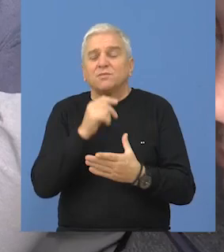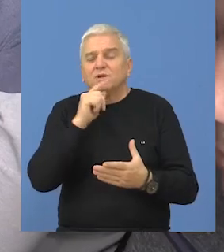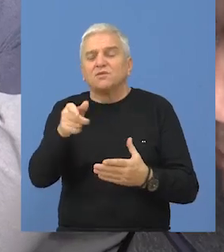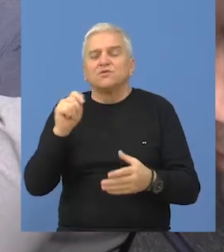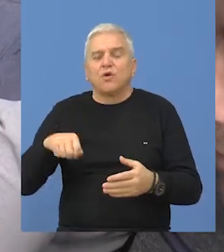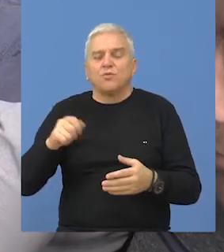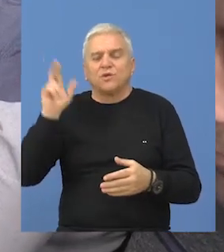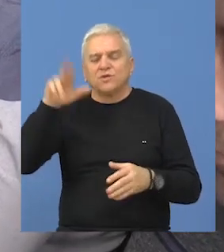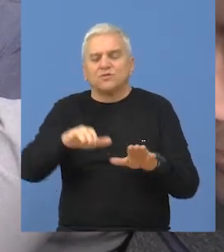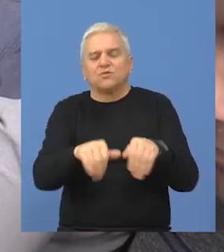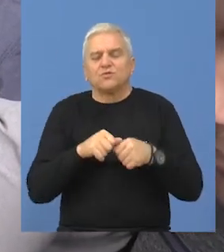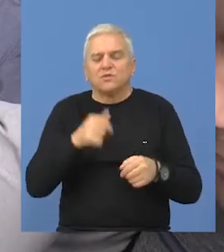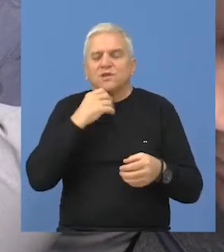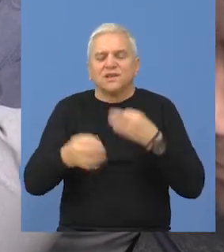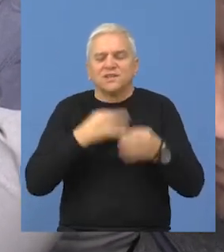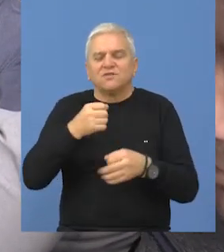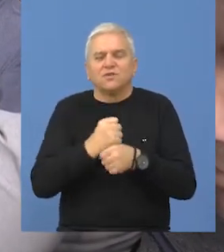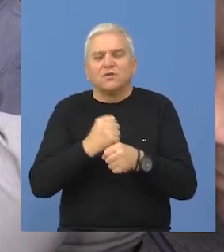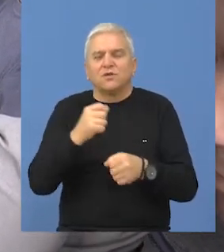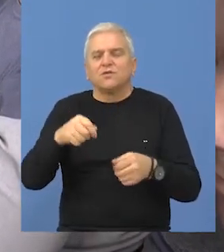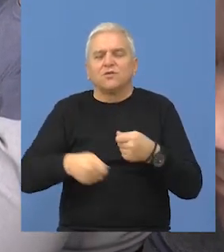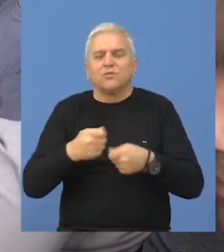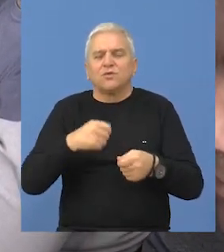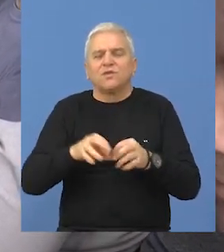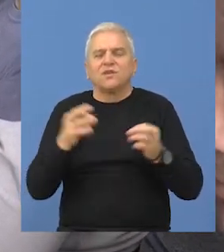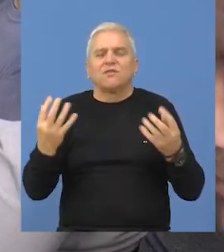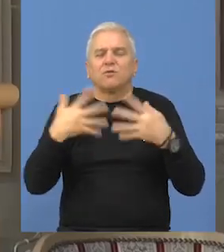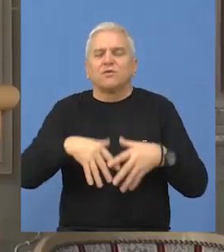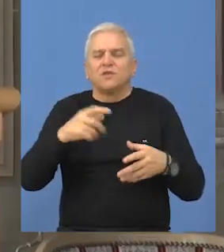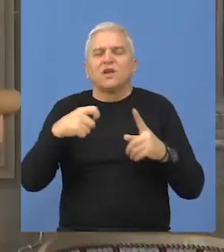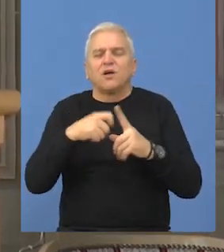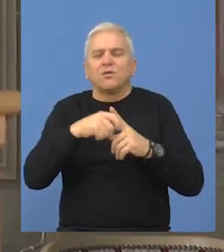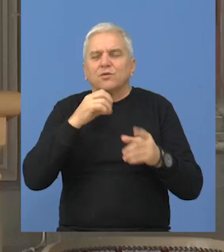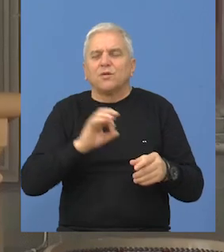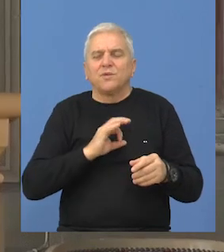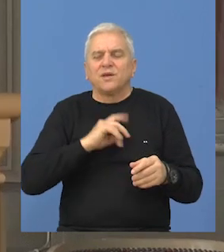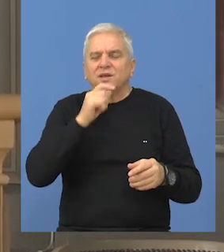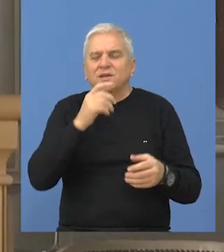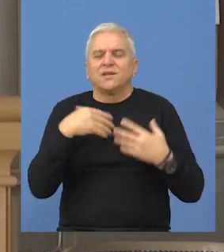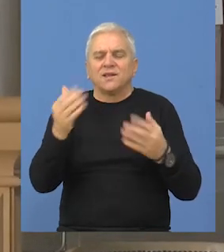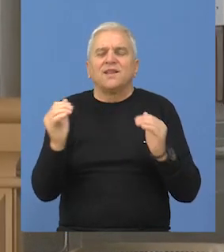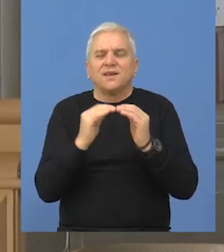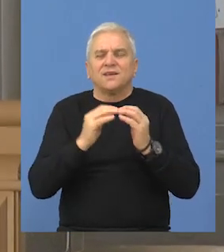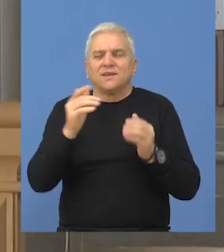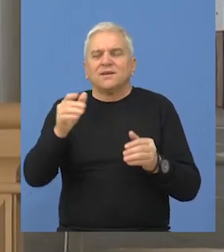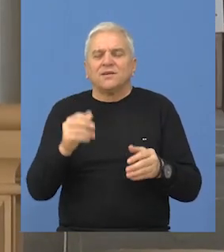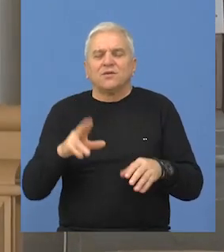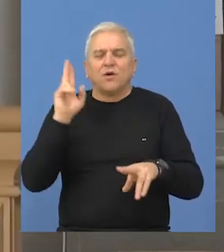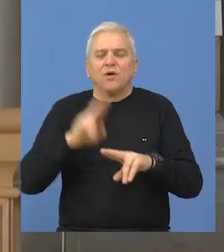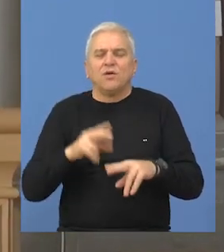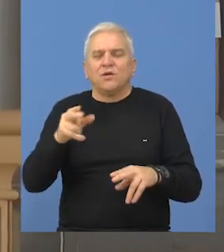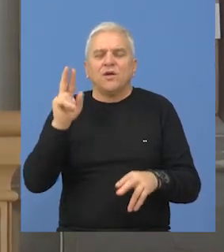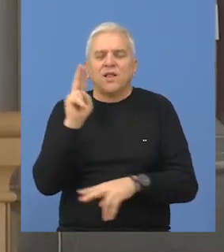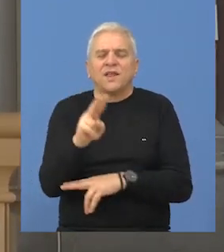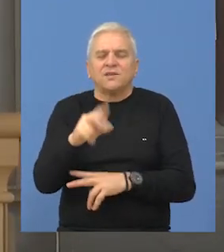Između ostalog, odbornici su usvojili i izveštaj o radu i poslovanju javnog preduzeća Komunalac Bečaj i data je saglasnost